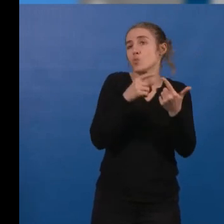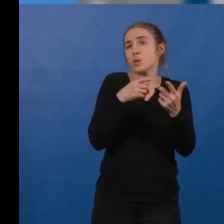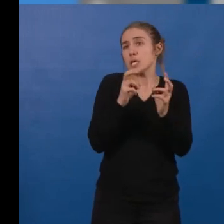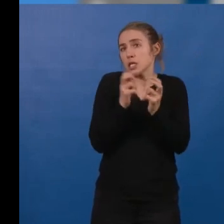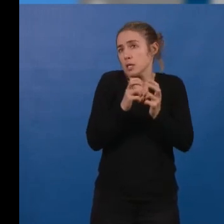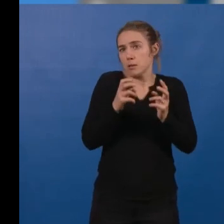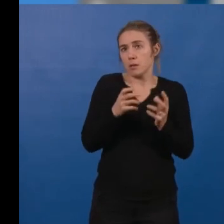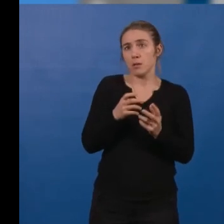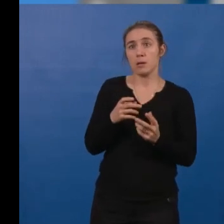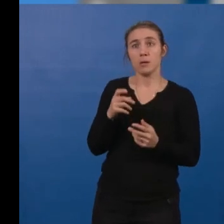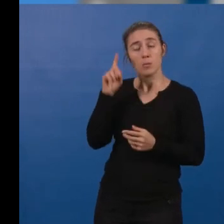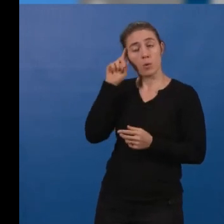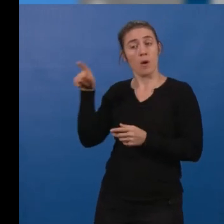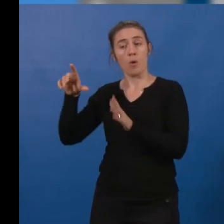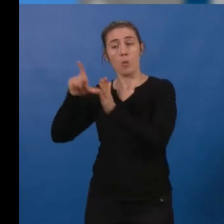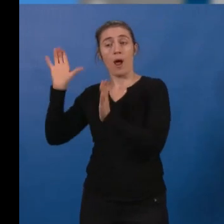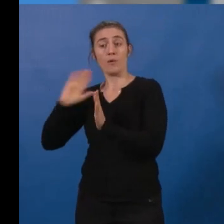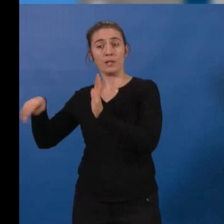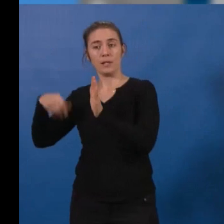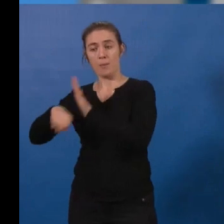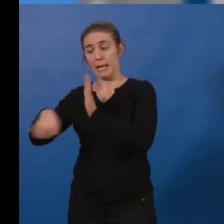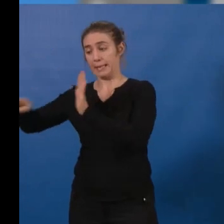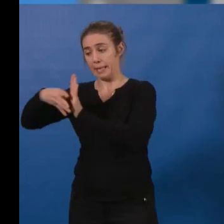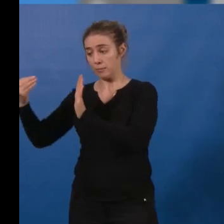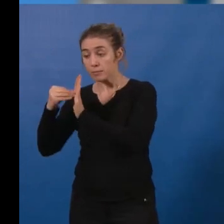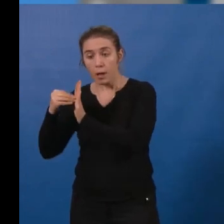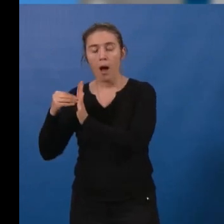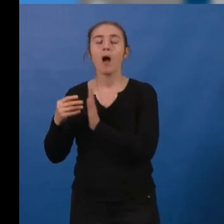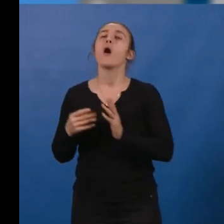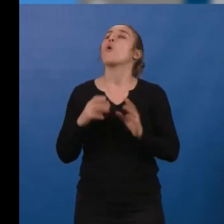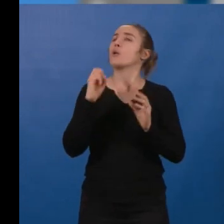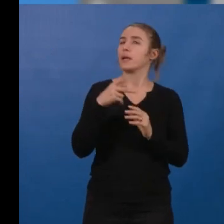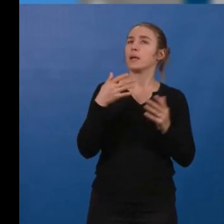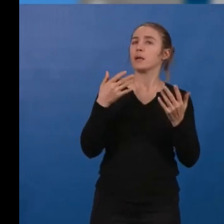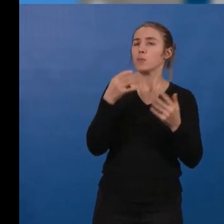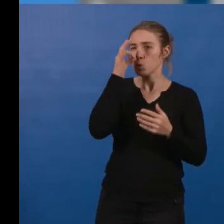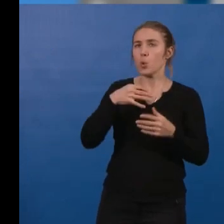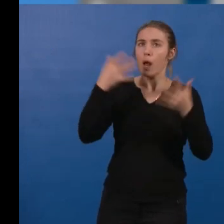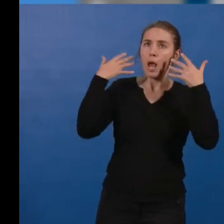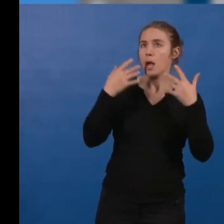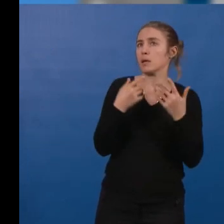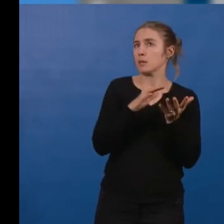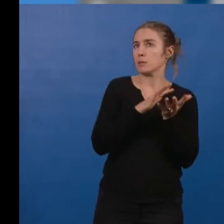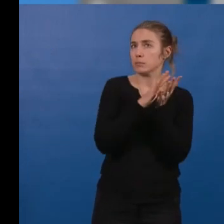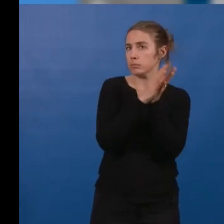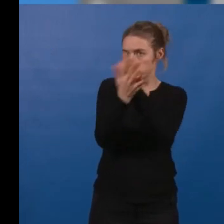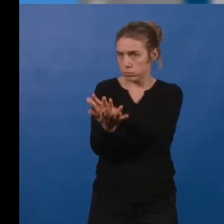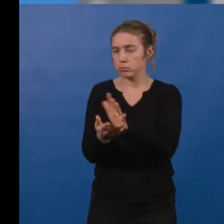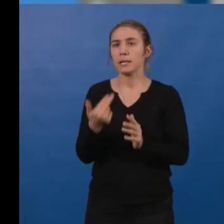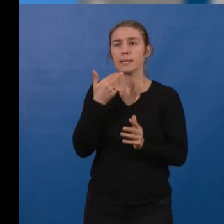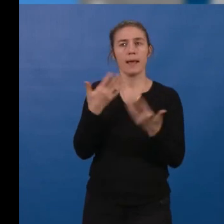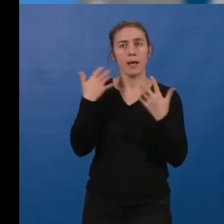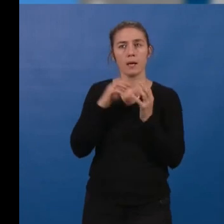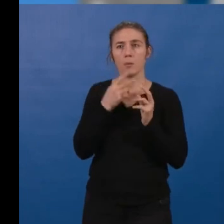demandés initialement par la loi. Oui, il faut réduire la pollution atmosphérique et améliorer la qualité de l'air que nous respirons,